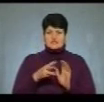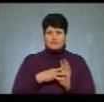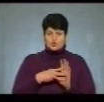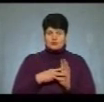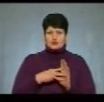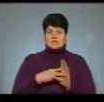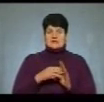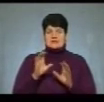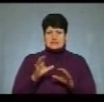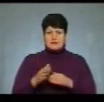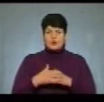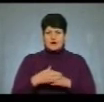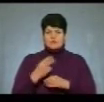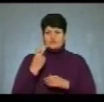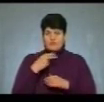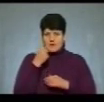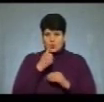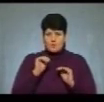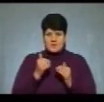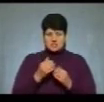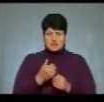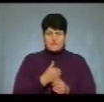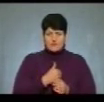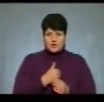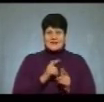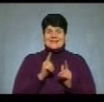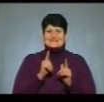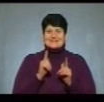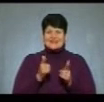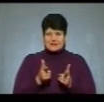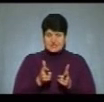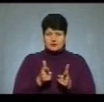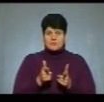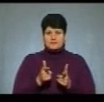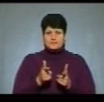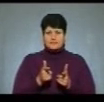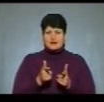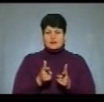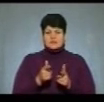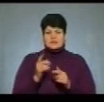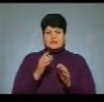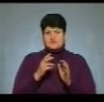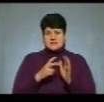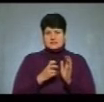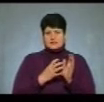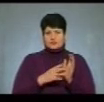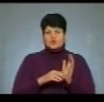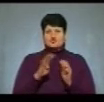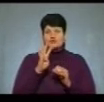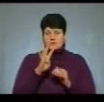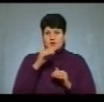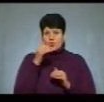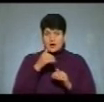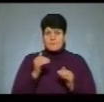покарано двома роками обмеження волі і згідно частини 2, 296, чотирьма роками